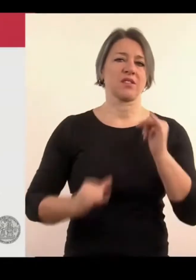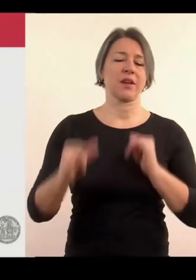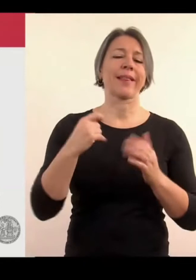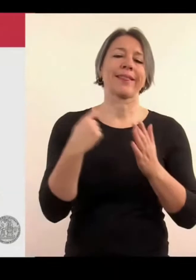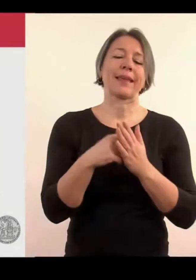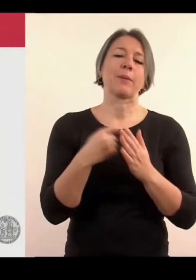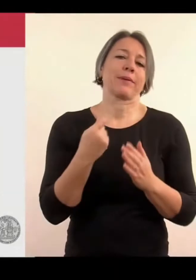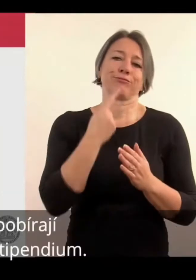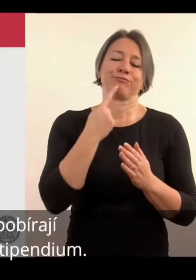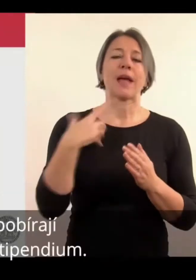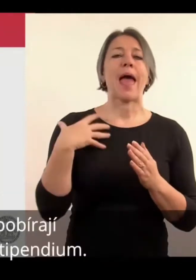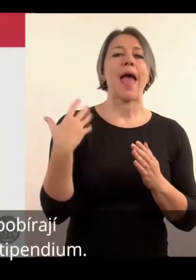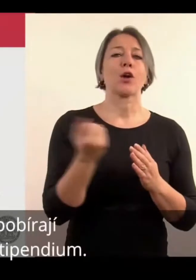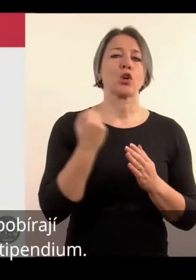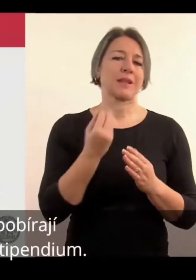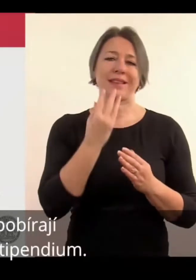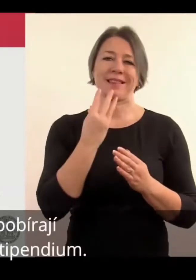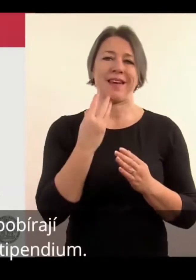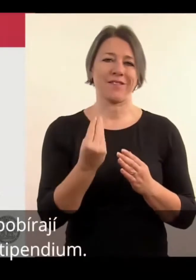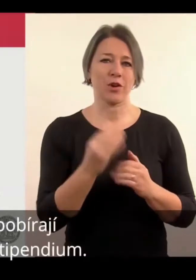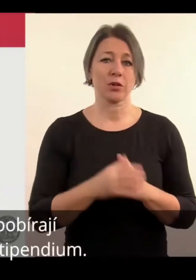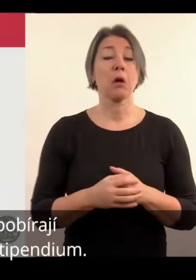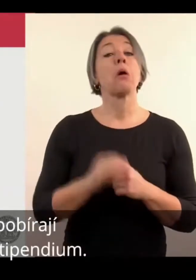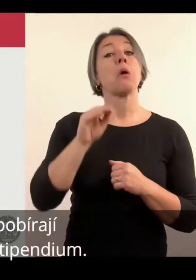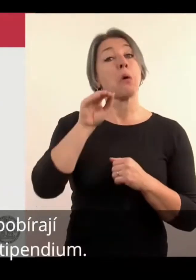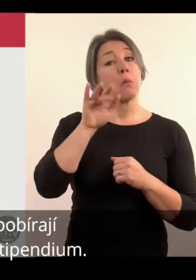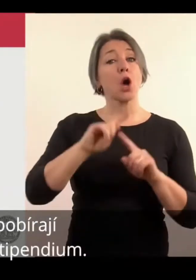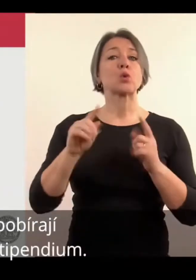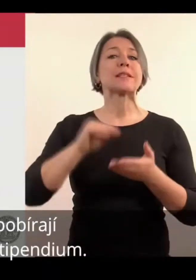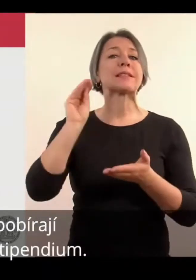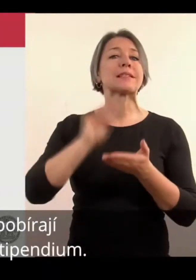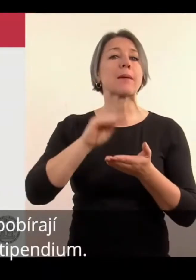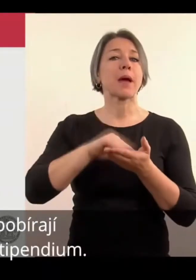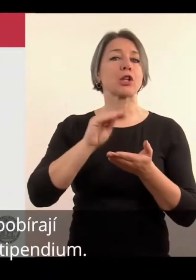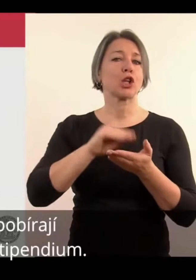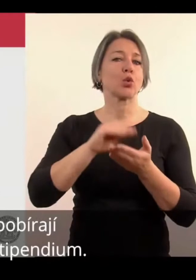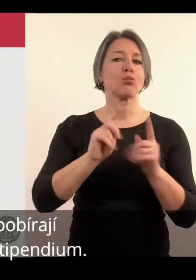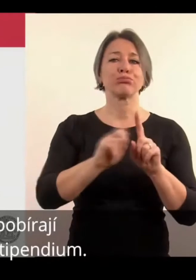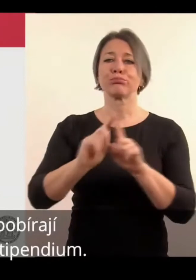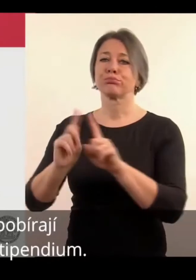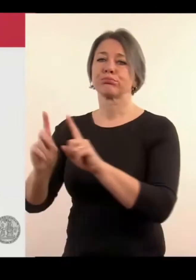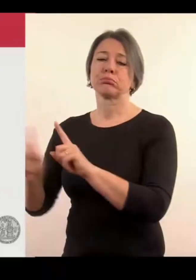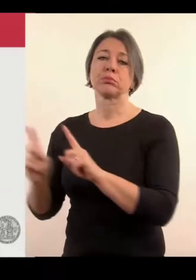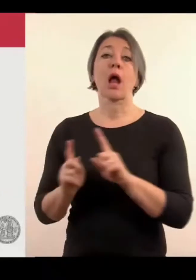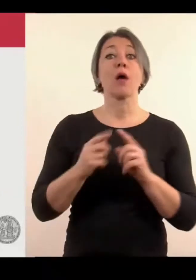Na univerzitě jsou studenty, kteří pobírají sociální nebo zvýšené auditovací stipendium. Není